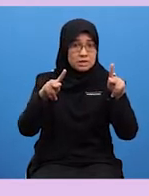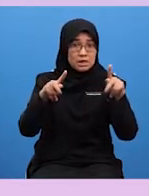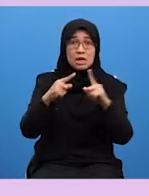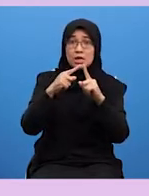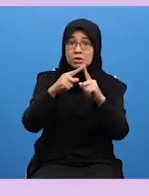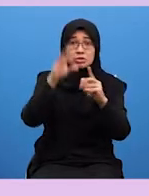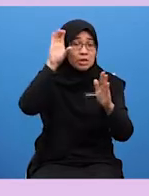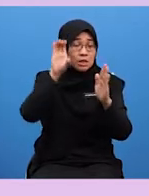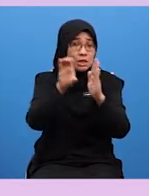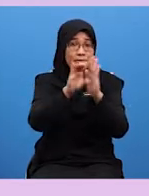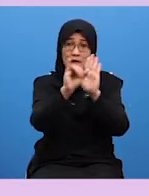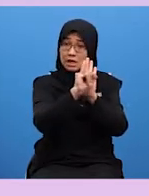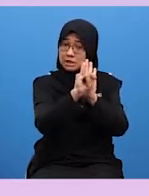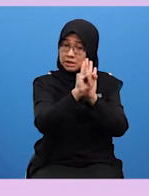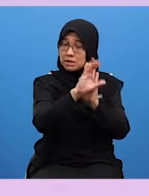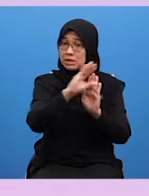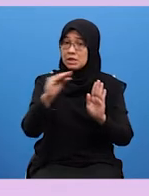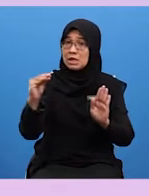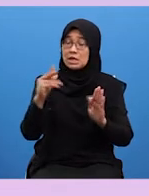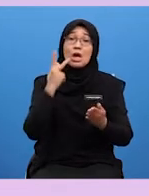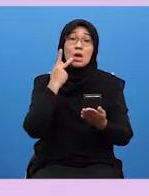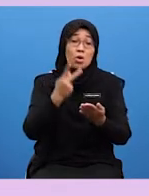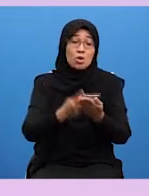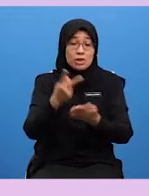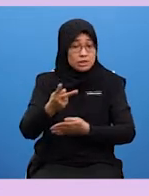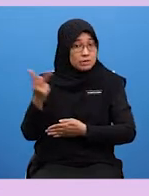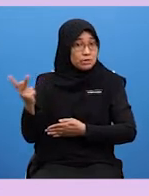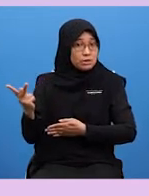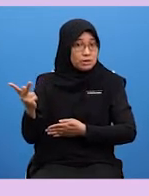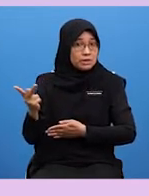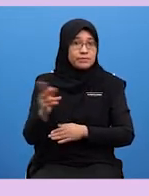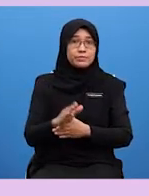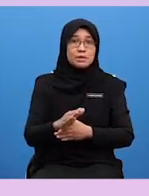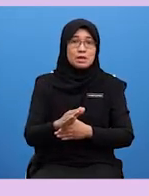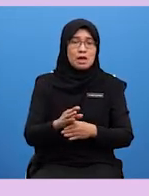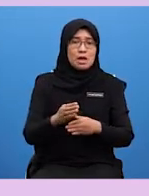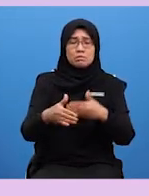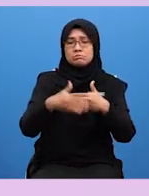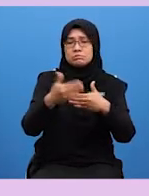tujuan menggambarkan identiti dan kualiti produk Keempat, mudah dibawa dan disimpan